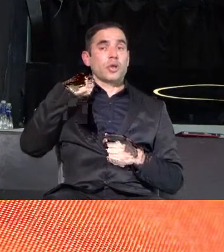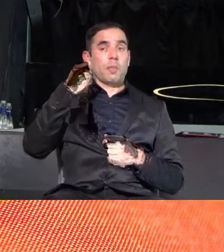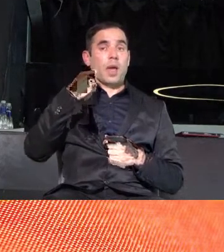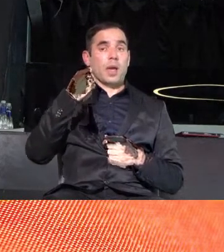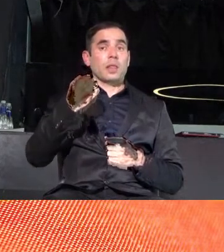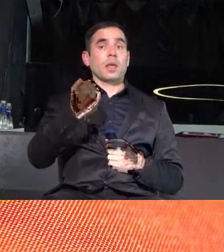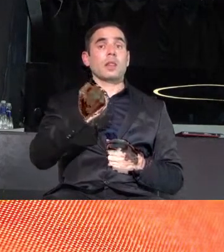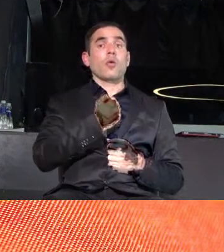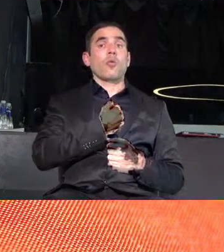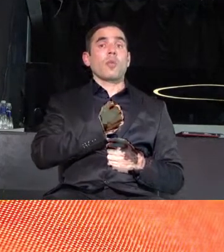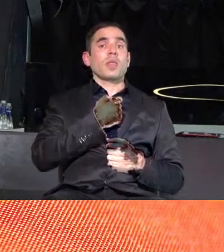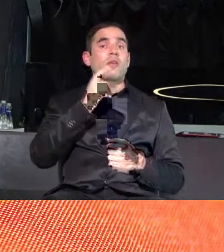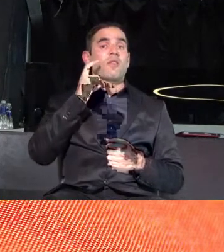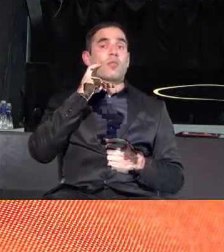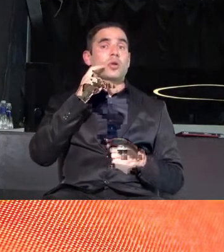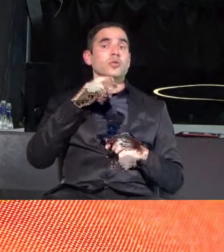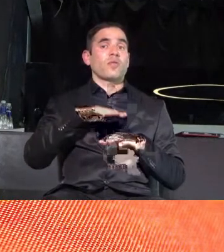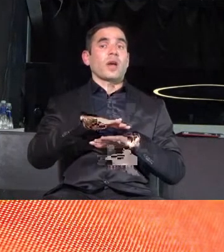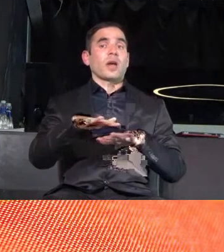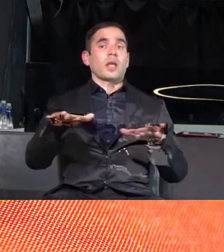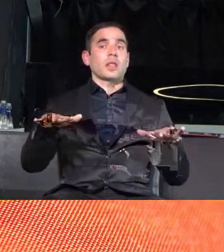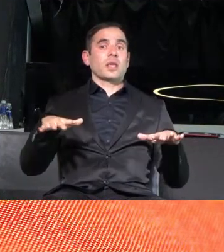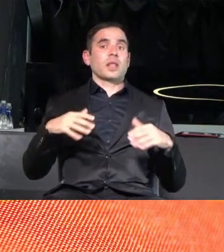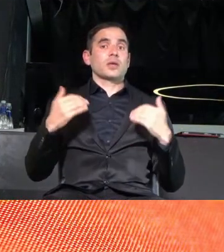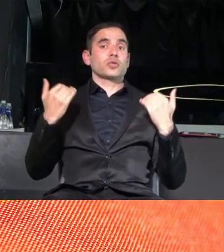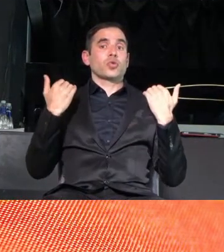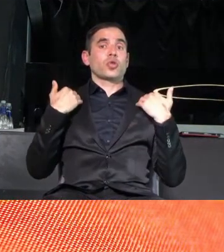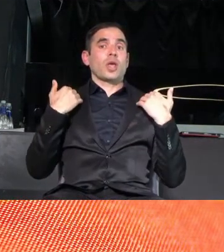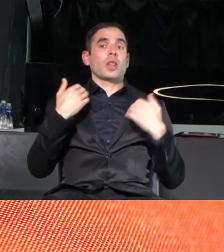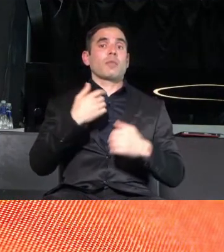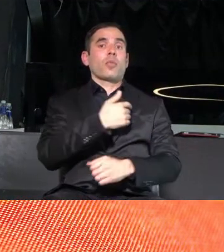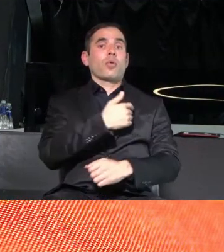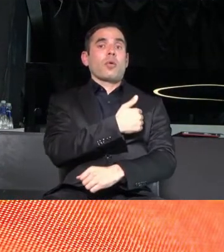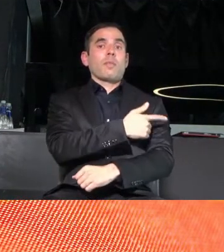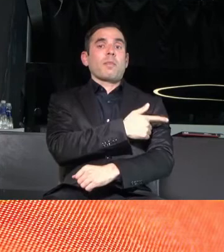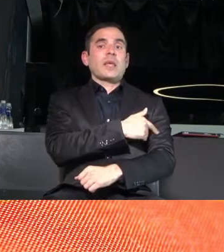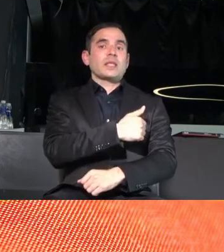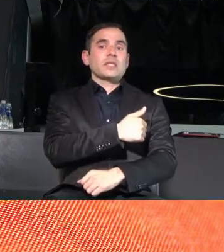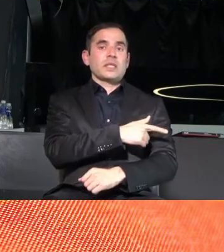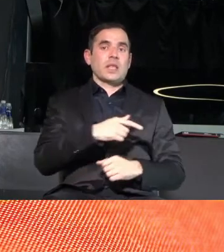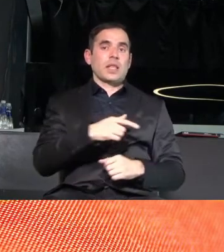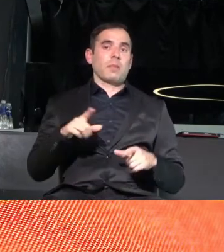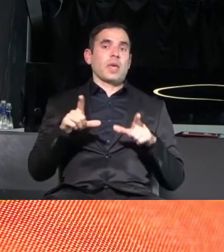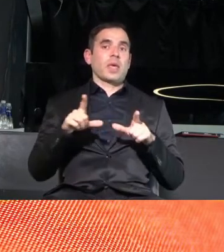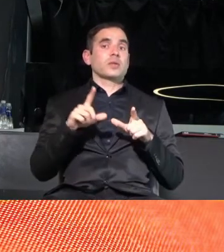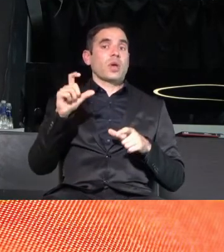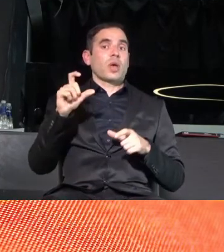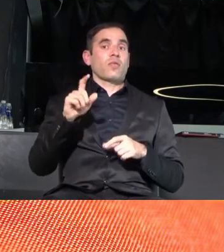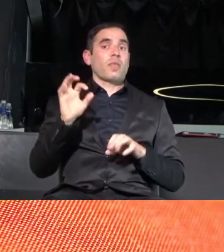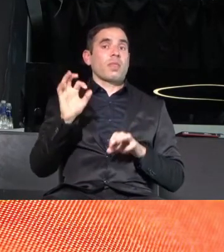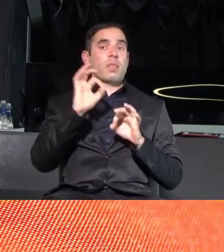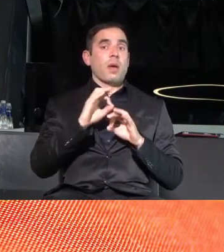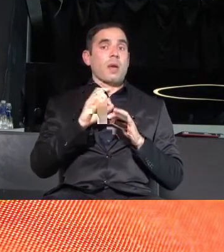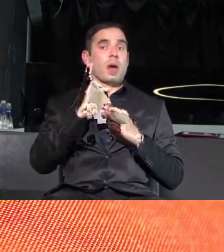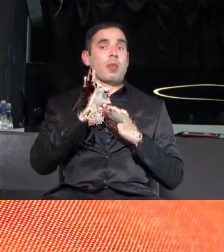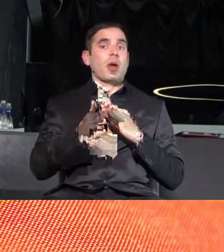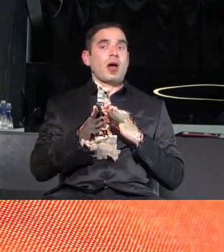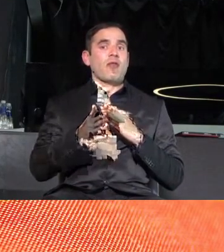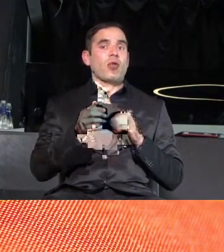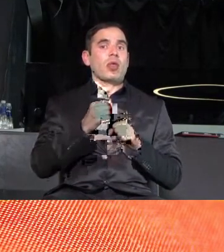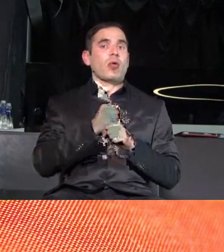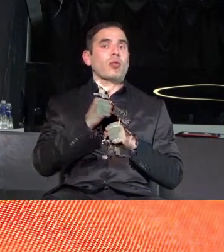убития в Борисово градина, студент по медицина Михаил Стоянов, няма право на възмездие.